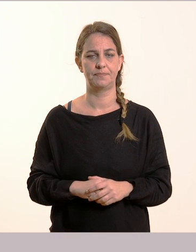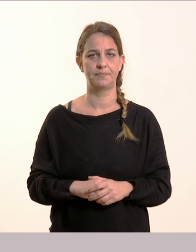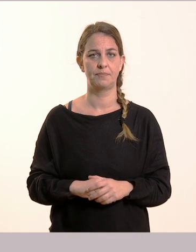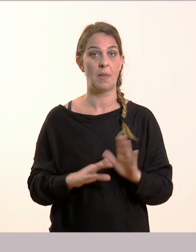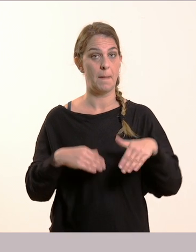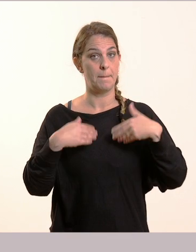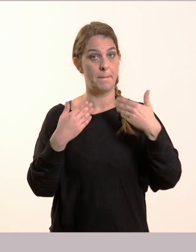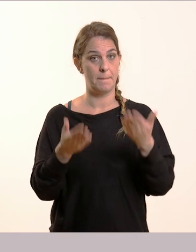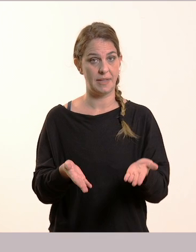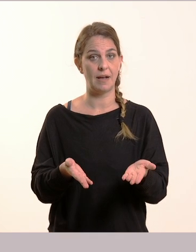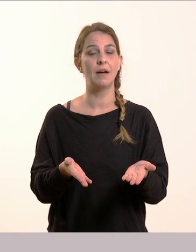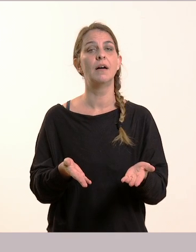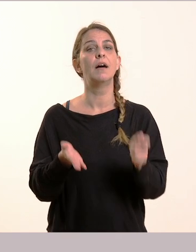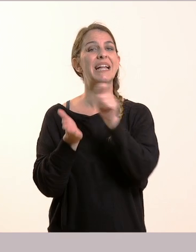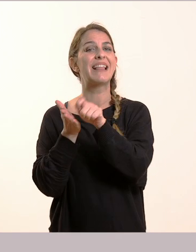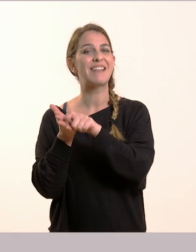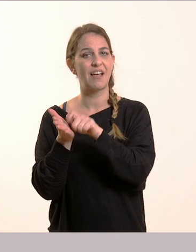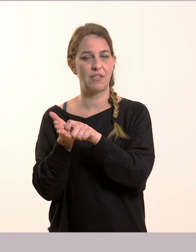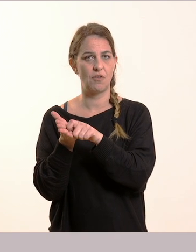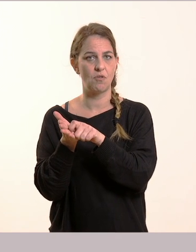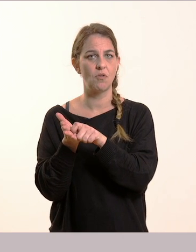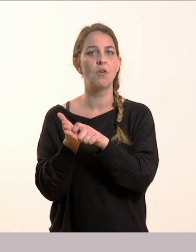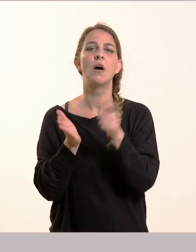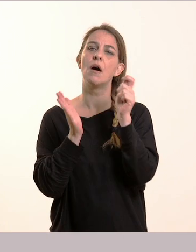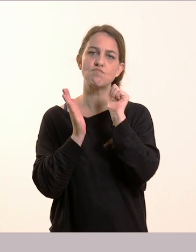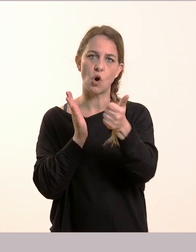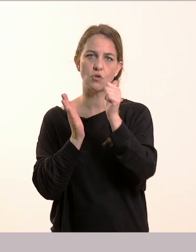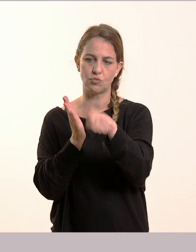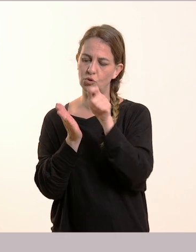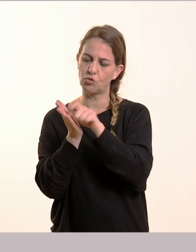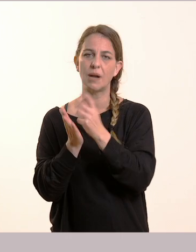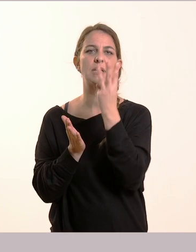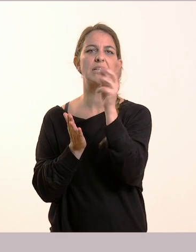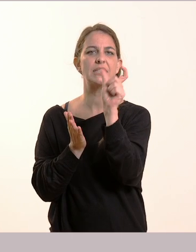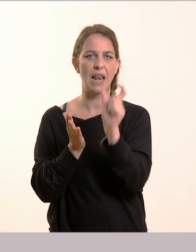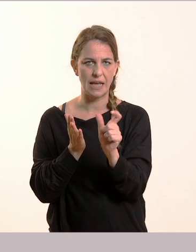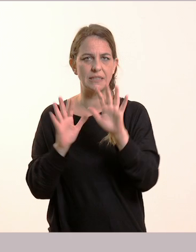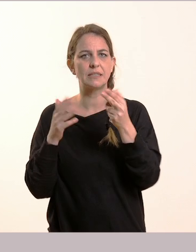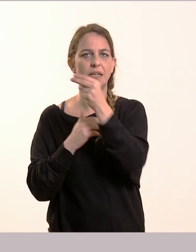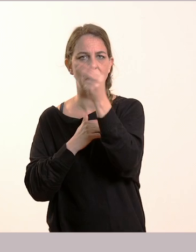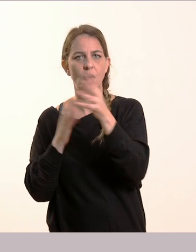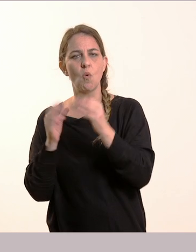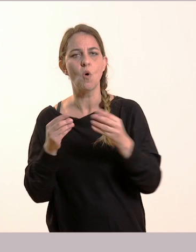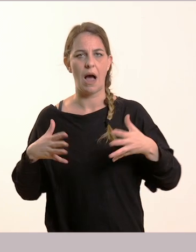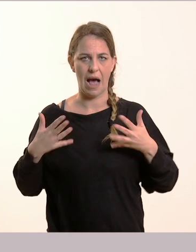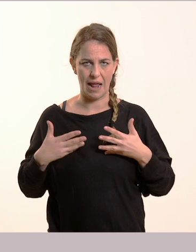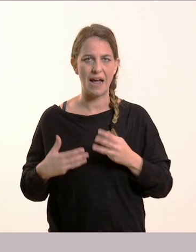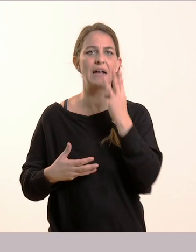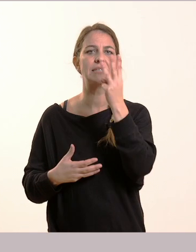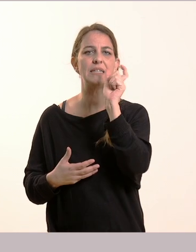γράψουμε στο τετράδιό μας τρεις λέξεις ή εκφράσεις, που μας δείχνουν χαρά και άλλες τρεις που μας δείχνουν λύπη.